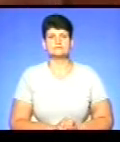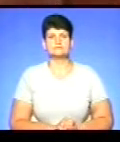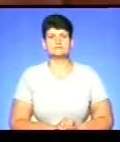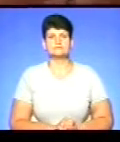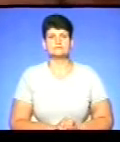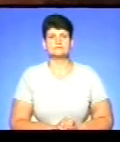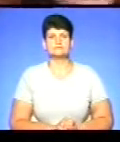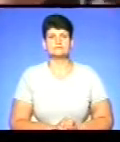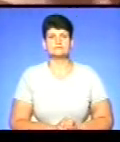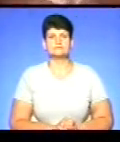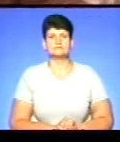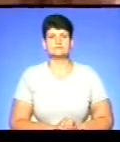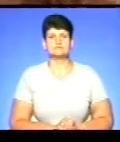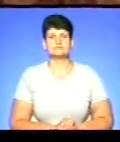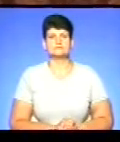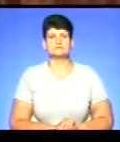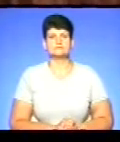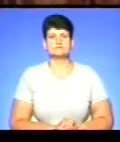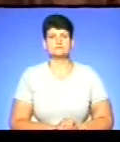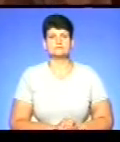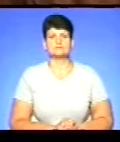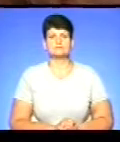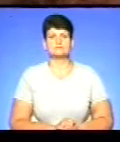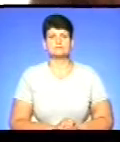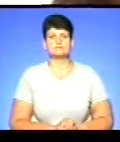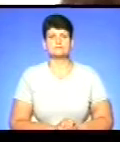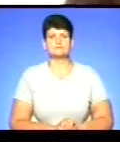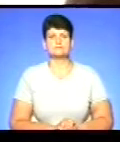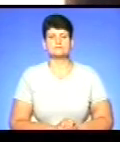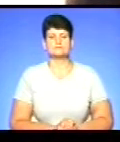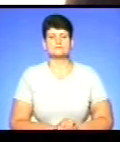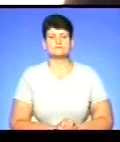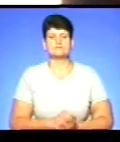Ви можете надати консультацію щодо відключення аналогового мовлення?